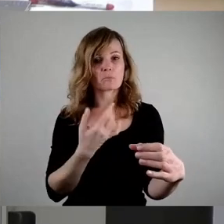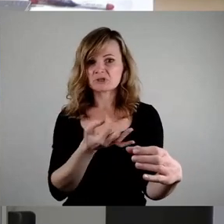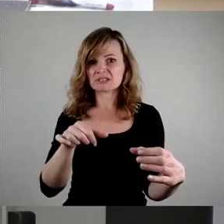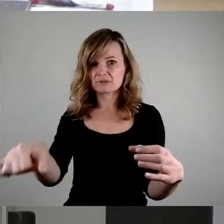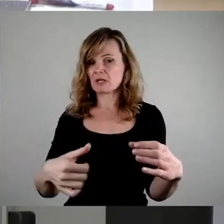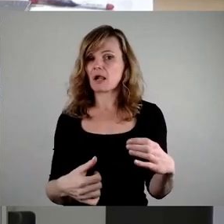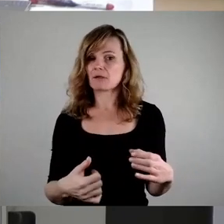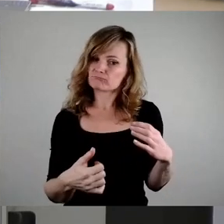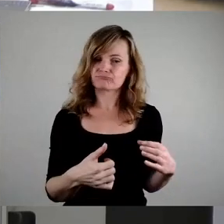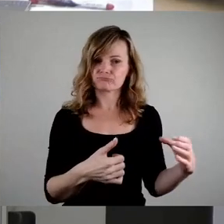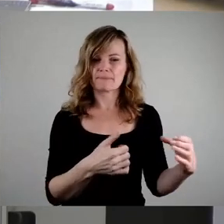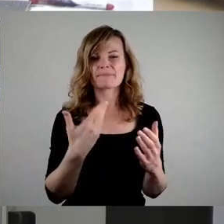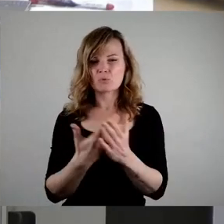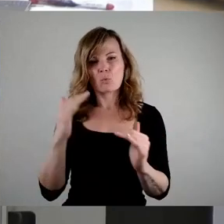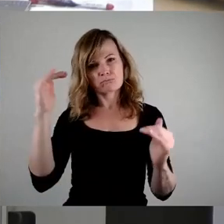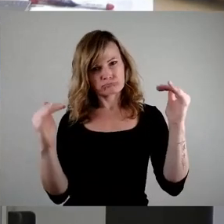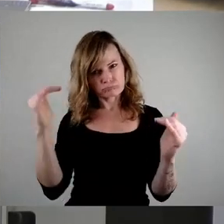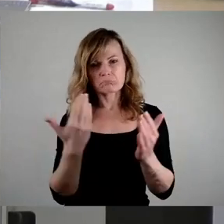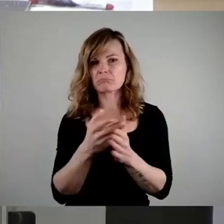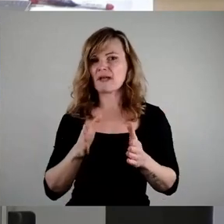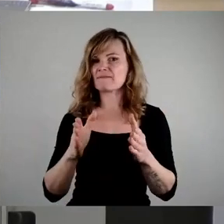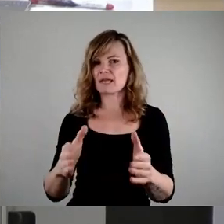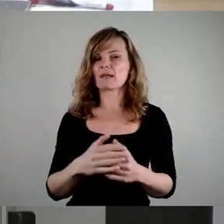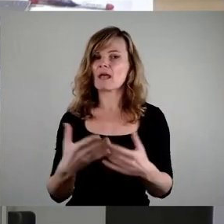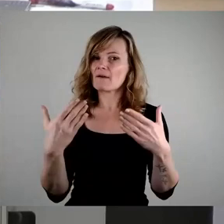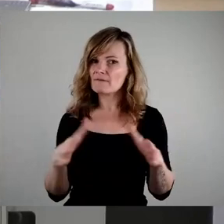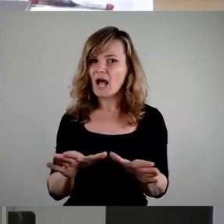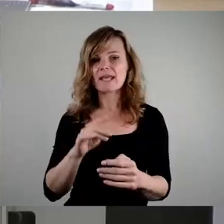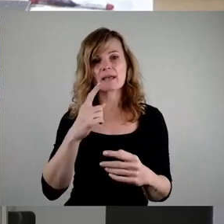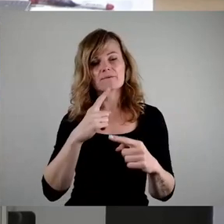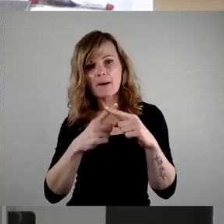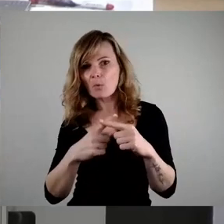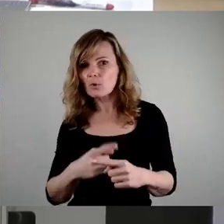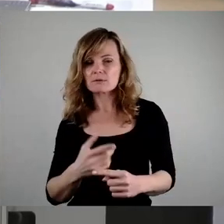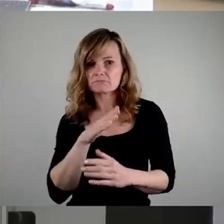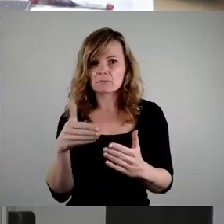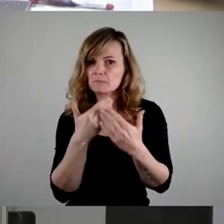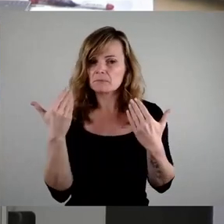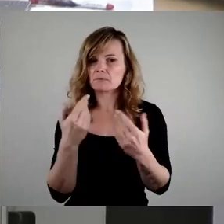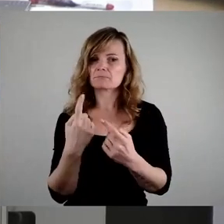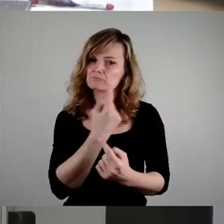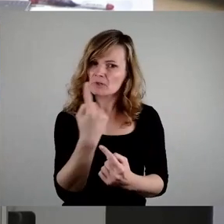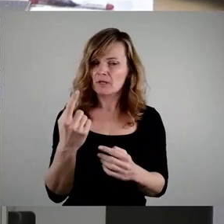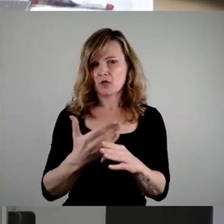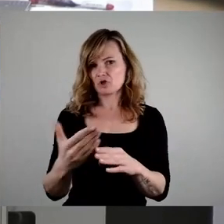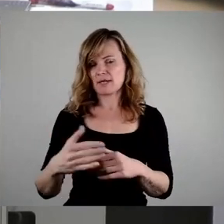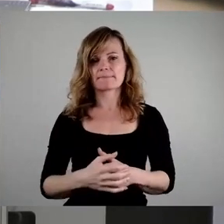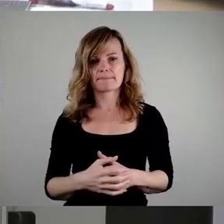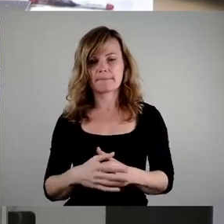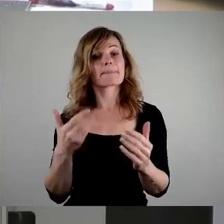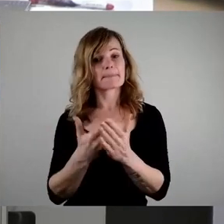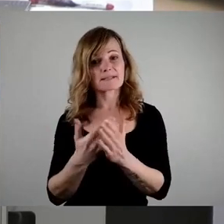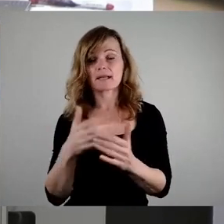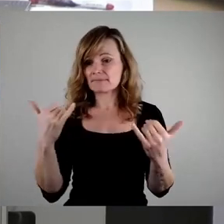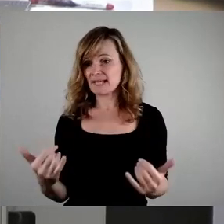Dies ist doch ein einleuchtender Weg, der frei von Verboten ist. Deshalb sollten auch diejenigen hier im Rat,